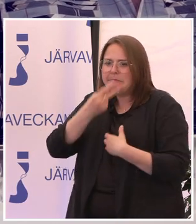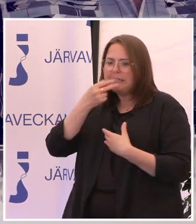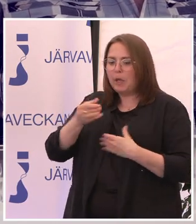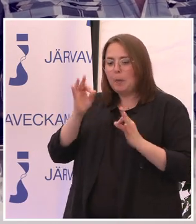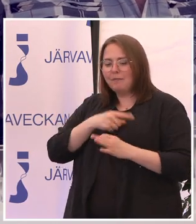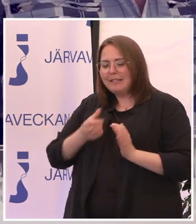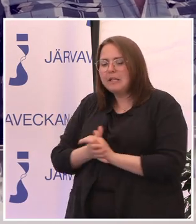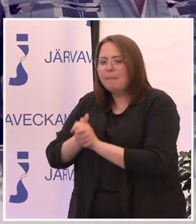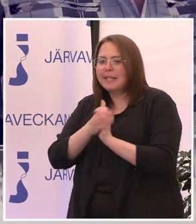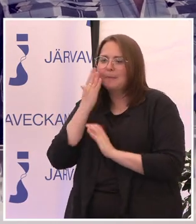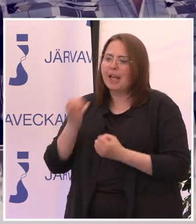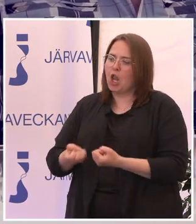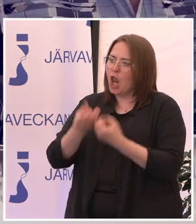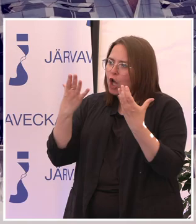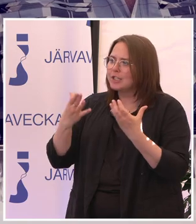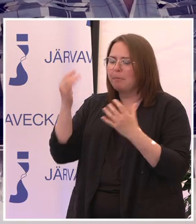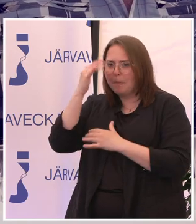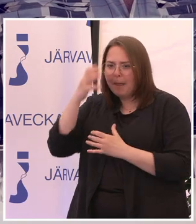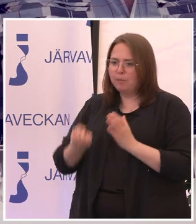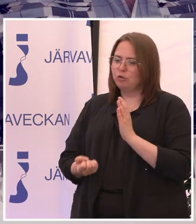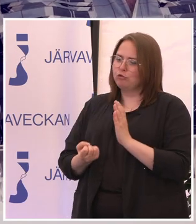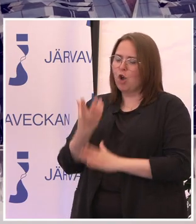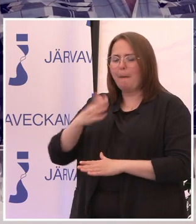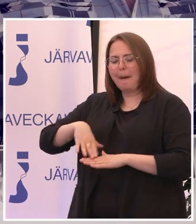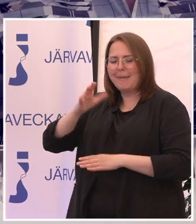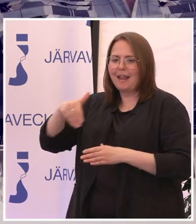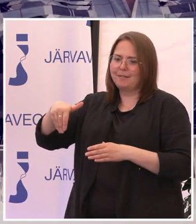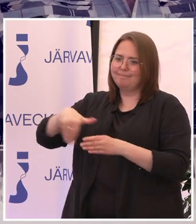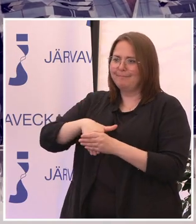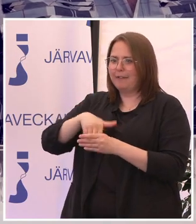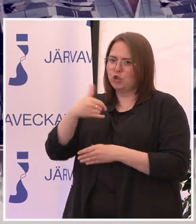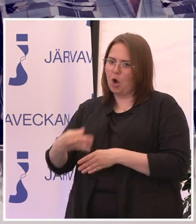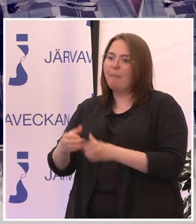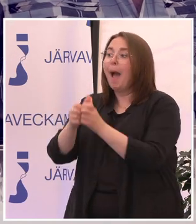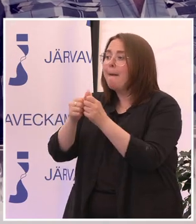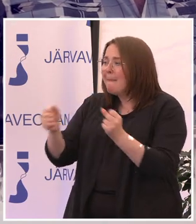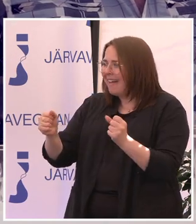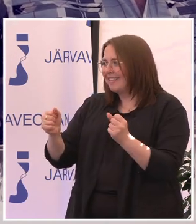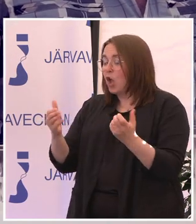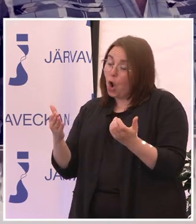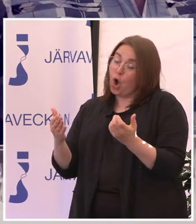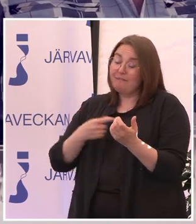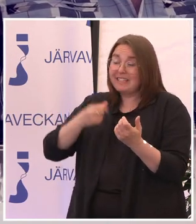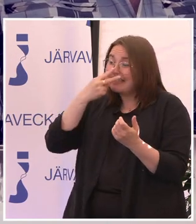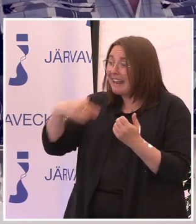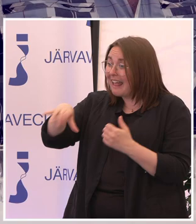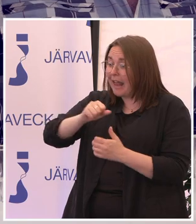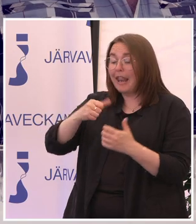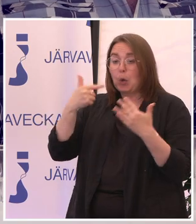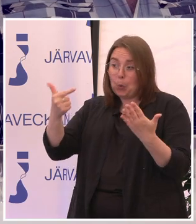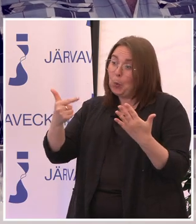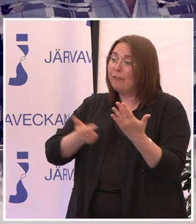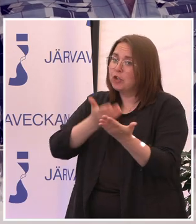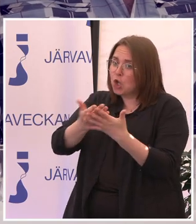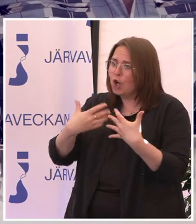problemen. Och skapa mer innanförskap. Så det är lite kort planen. Men vi ser ju gärna att alla sju förslag är